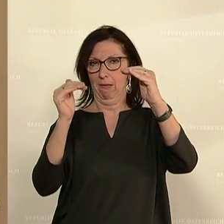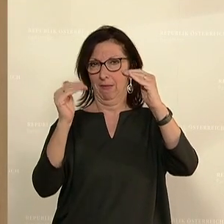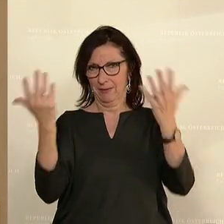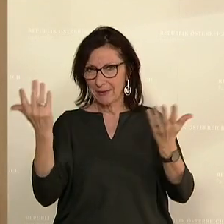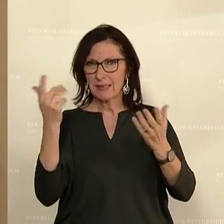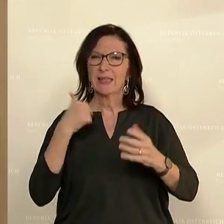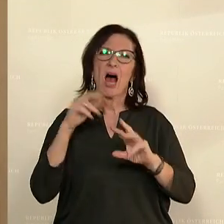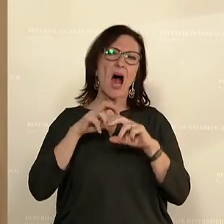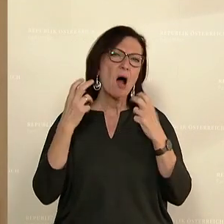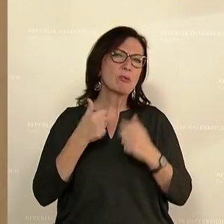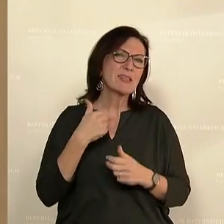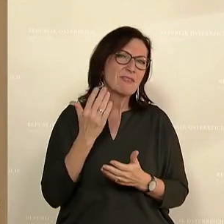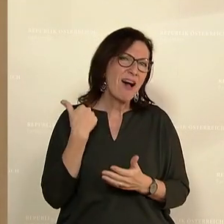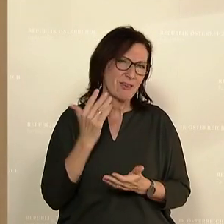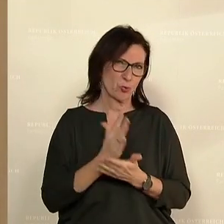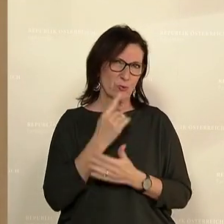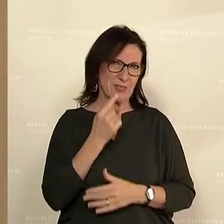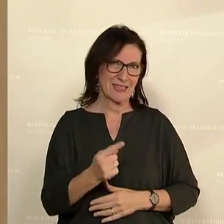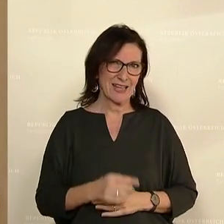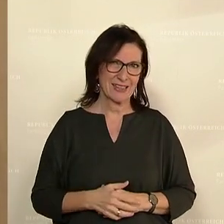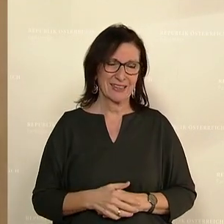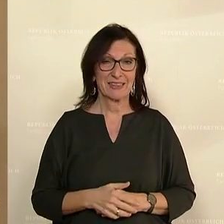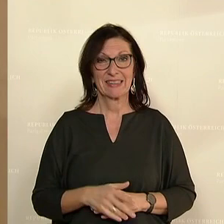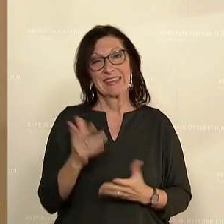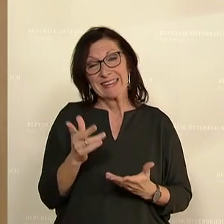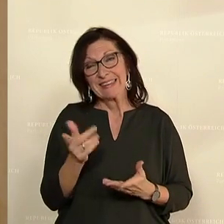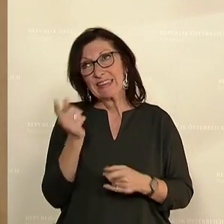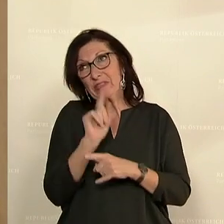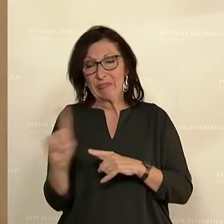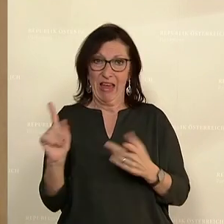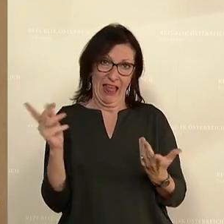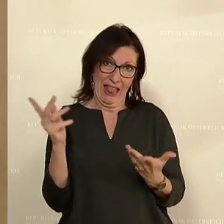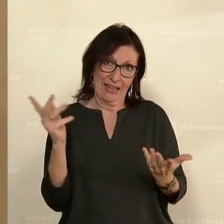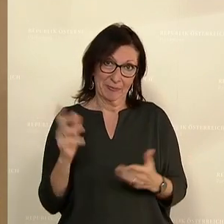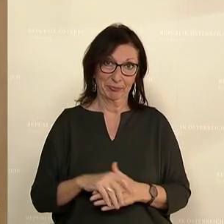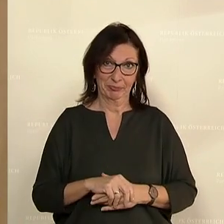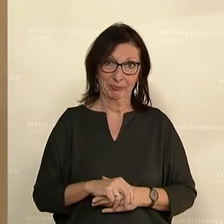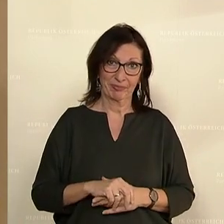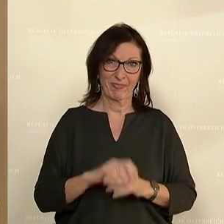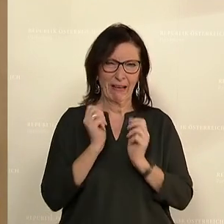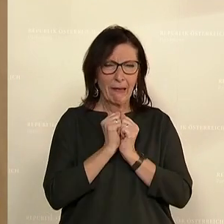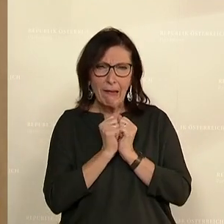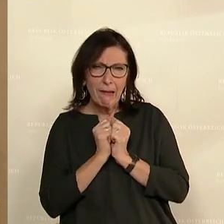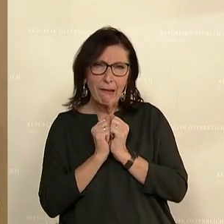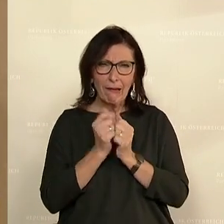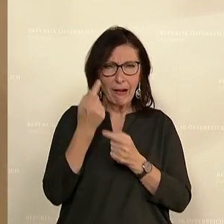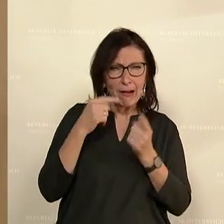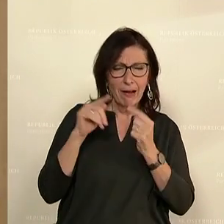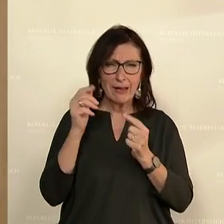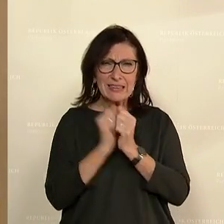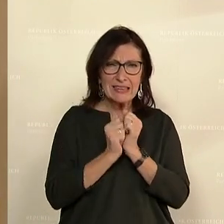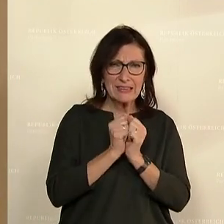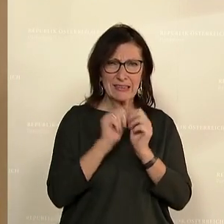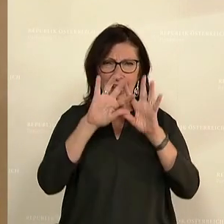es im Ausschuss schon gesagt, da hat es noch so einen Schönheitsfehler. Man muss ziemlich viel rechnen und muss schauen, wie man